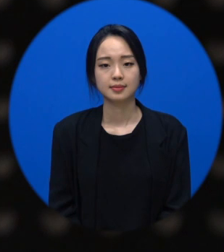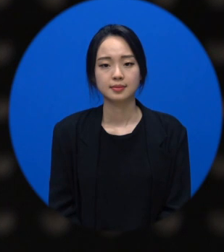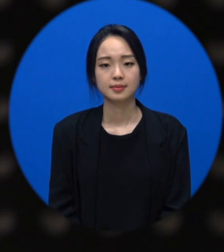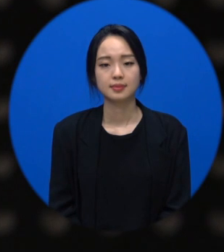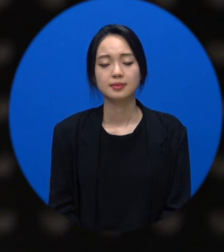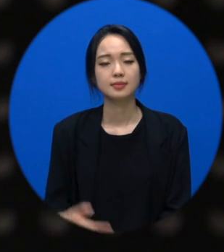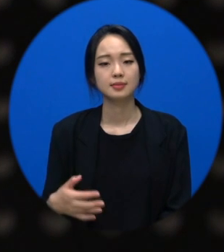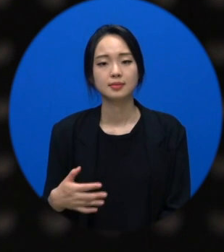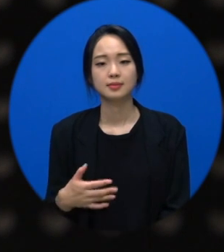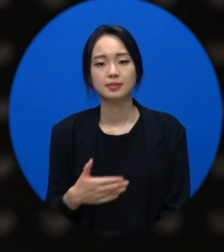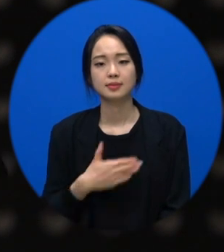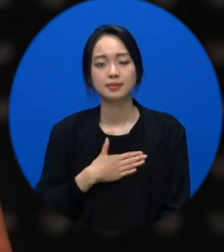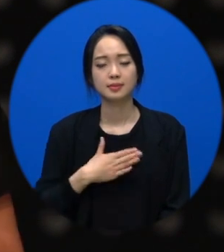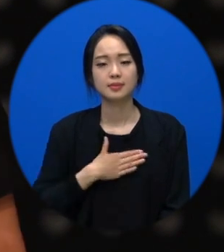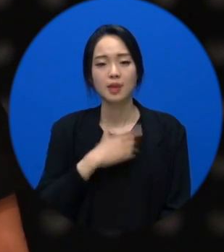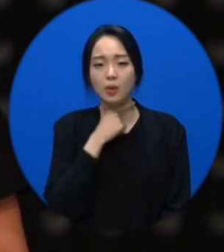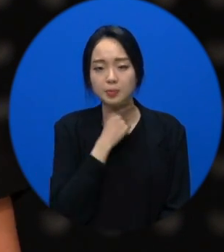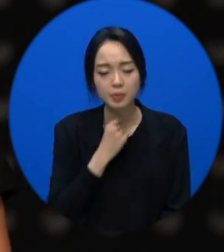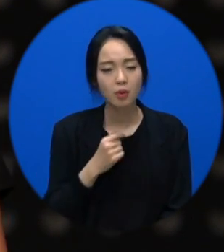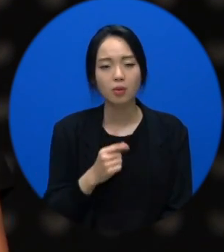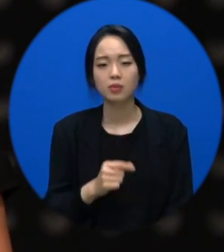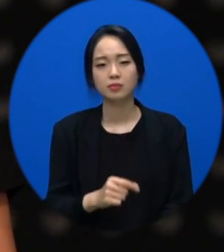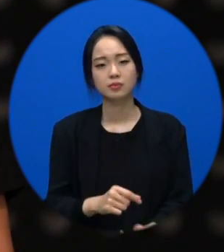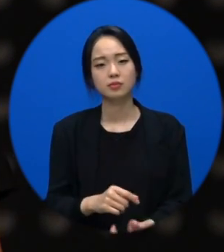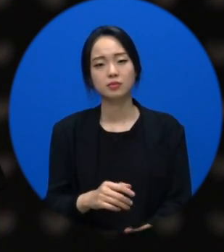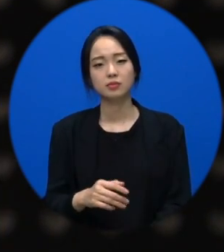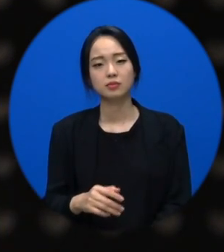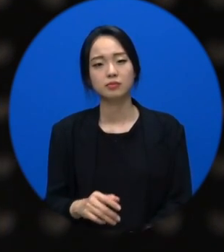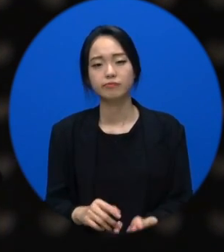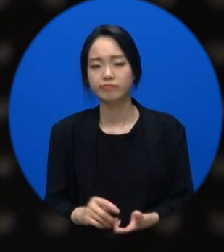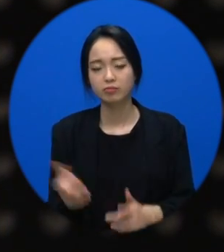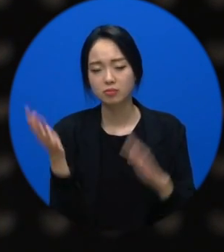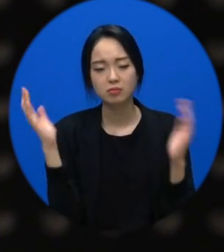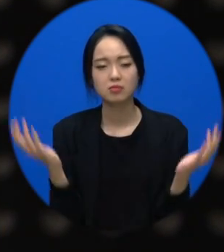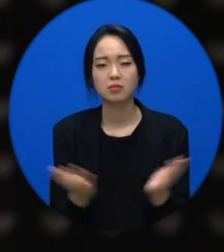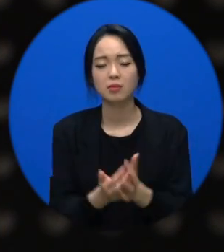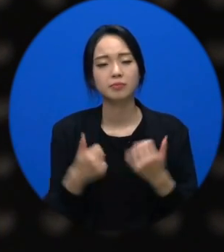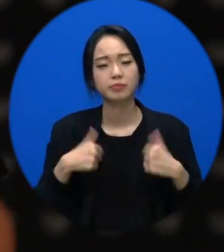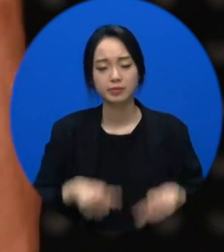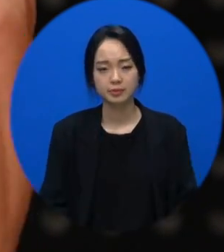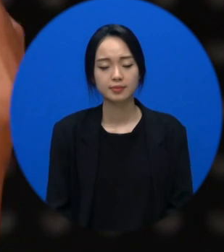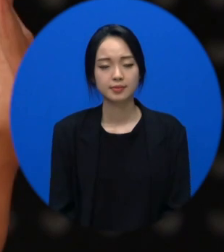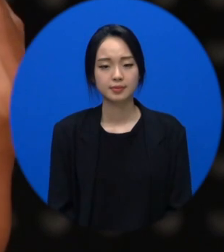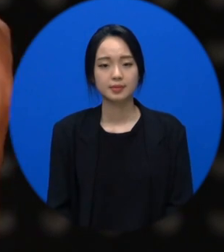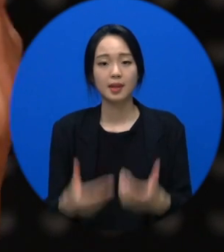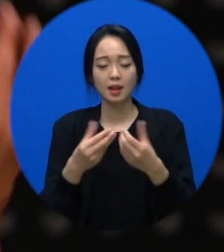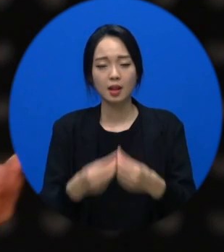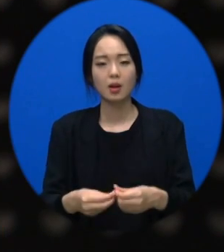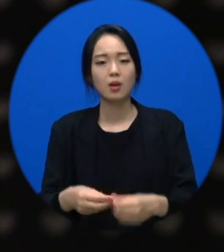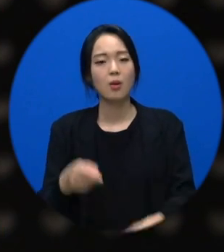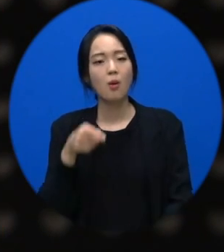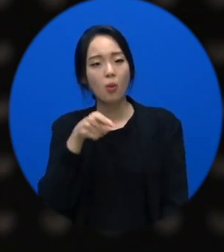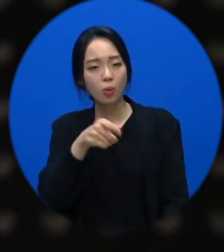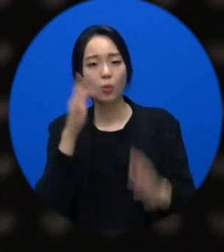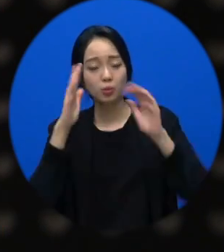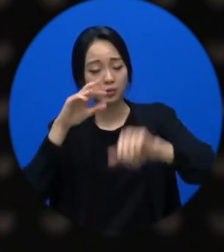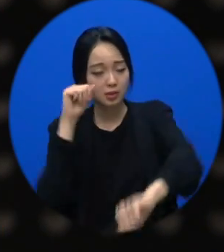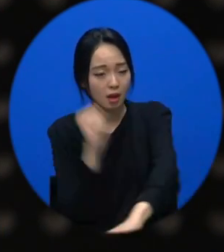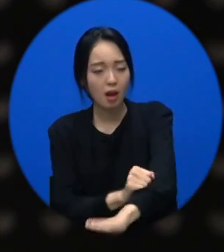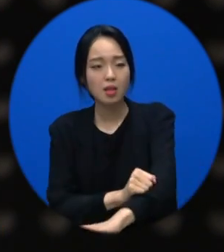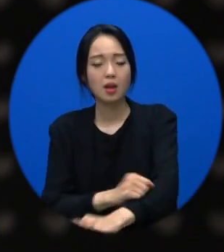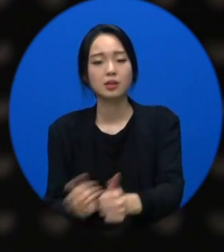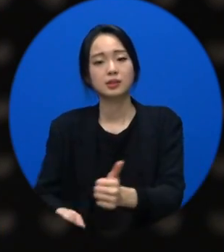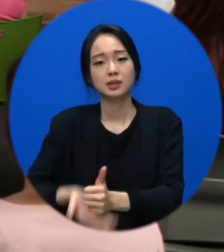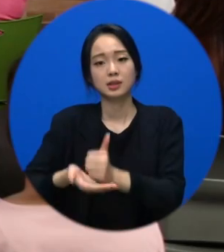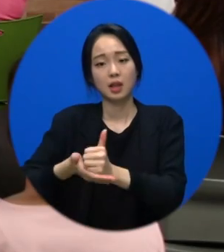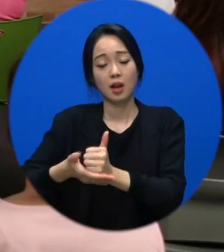어디 갔나요? 다 잃어버렸잖아요. 그리고 공부 잘하는 학생 아우 너 공부 잘한다 기분 좋았죠. 얼마나 기분 좋아요. 그거 들으려고 공부도 열심히